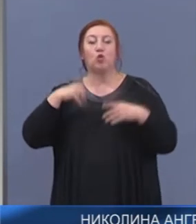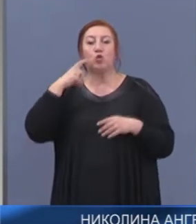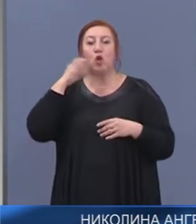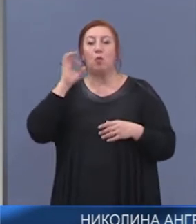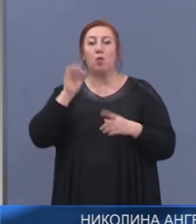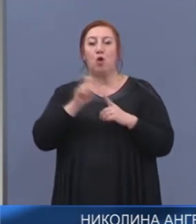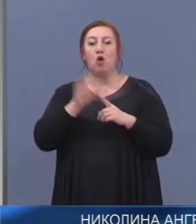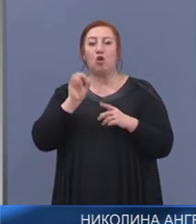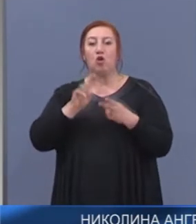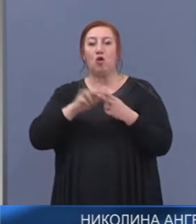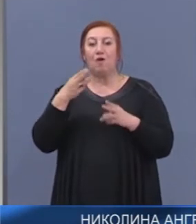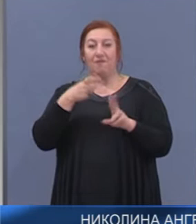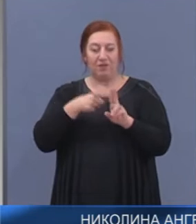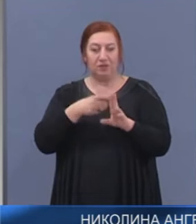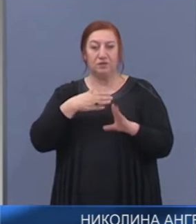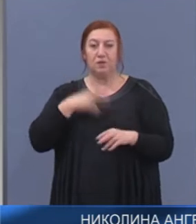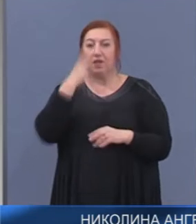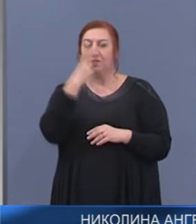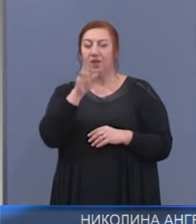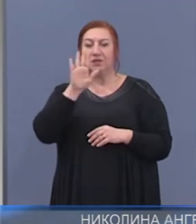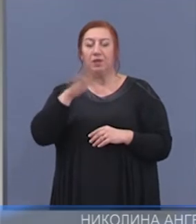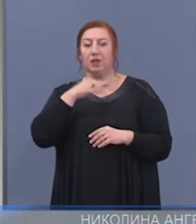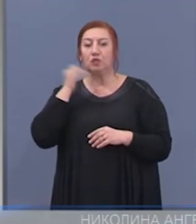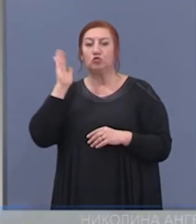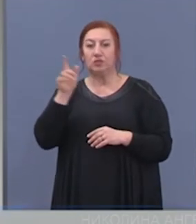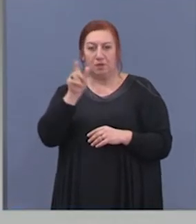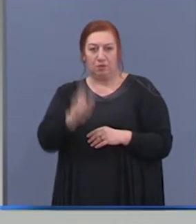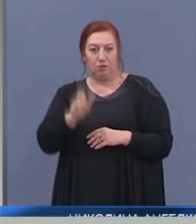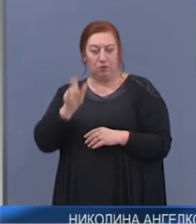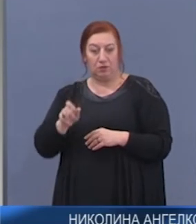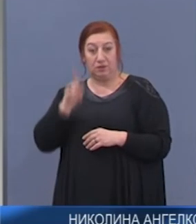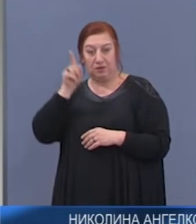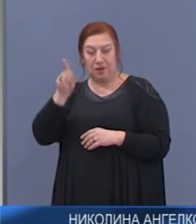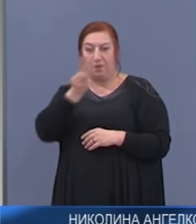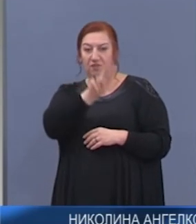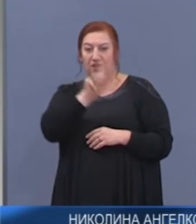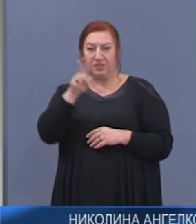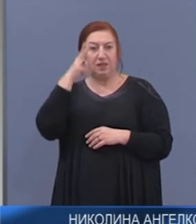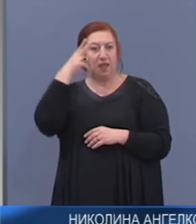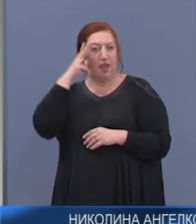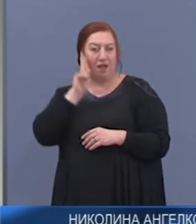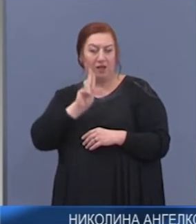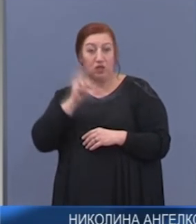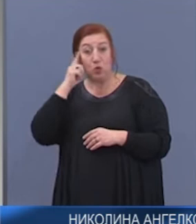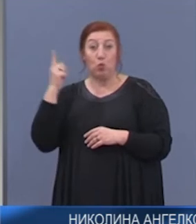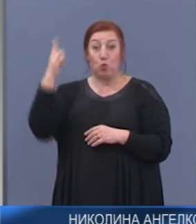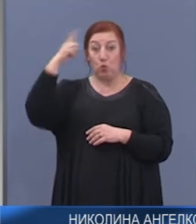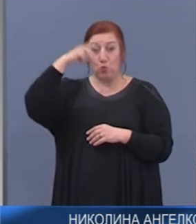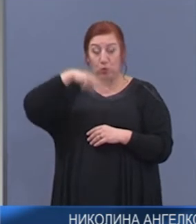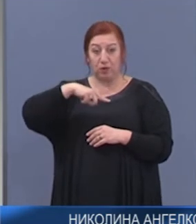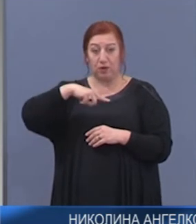има 25 чуждестранни туристи, от които 21 са английски, на които утрин предстои